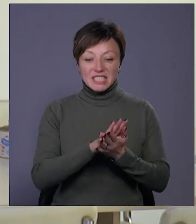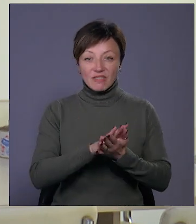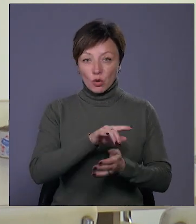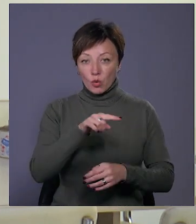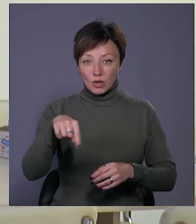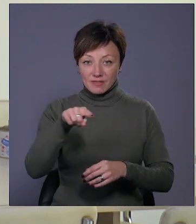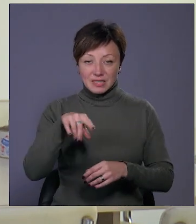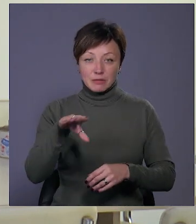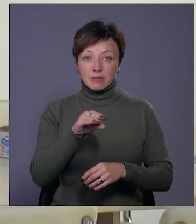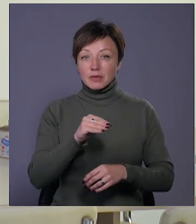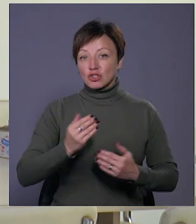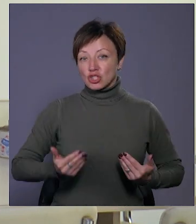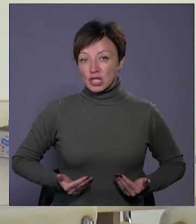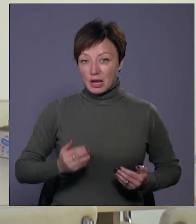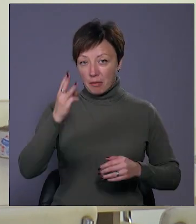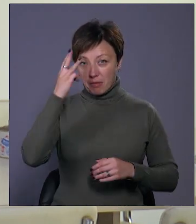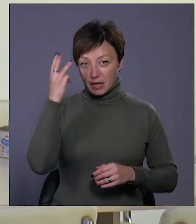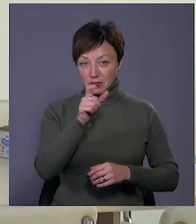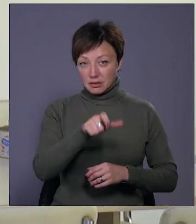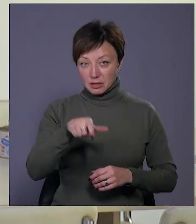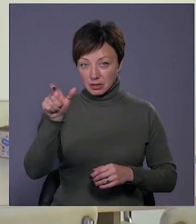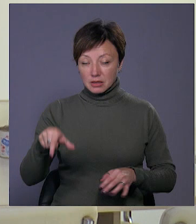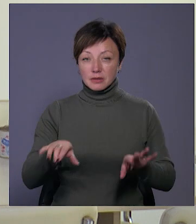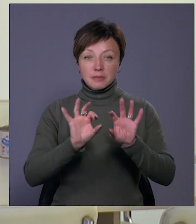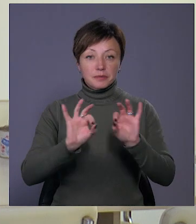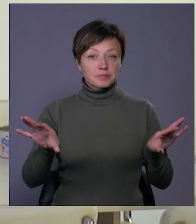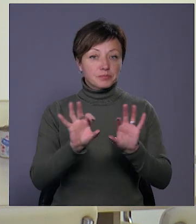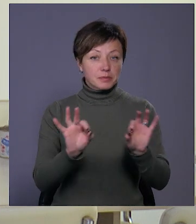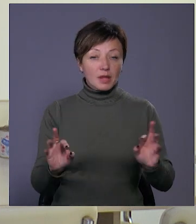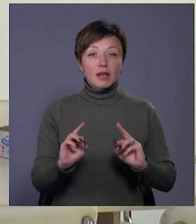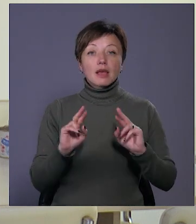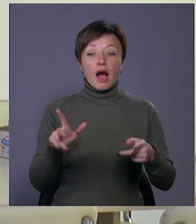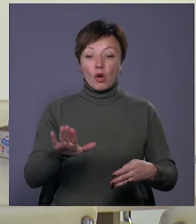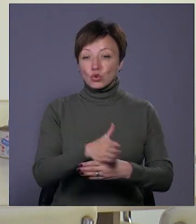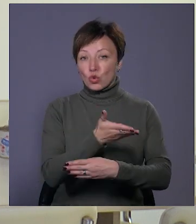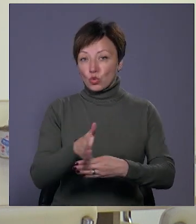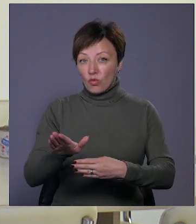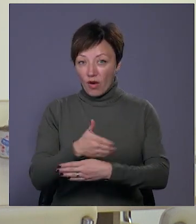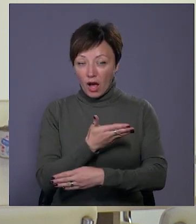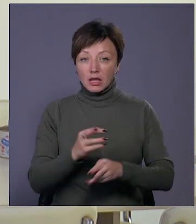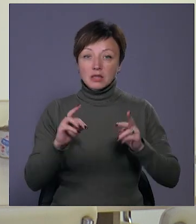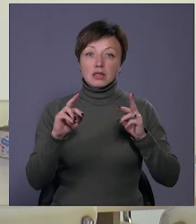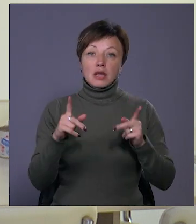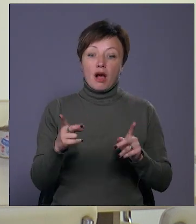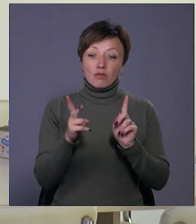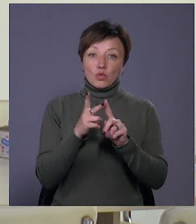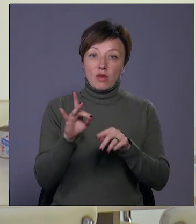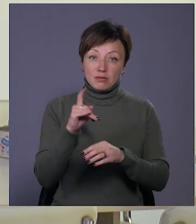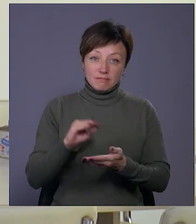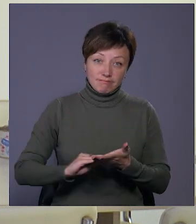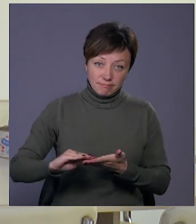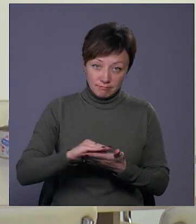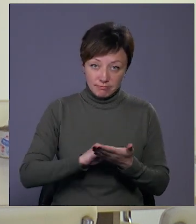усім охочим, жителям Хмельницької громади, розповімо про те, як сортувати відходи, як повторно використовувати їх,